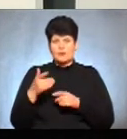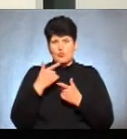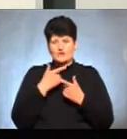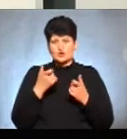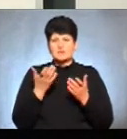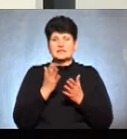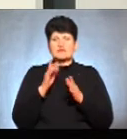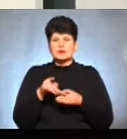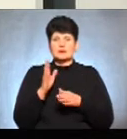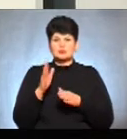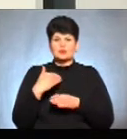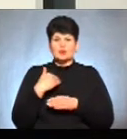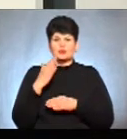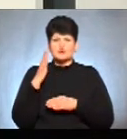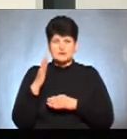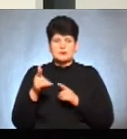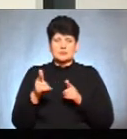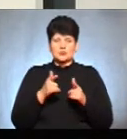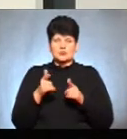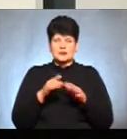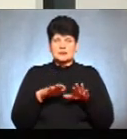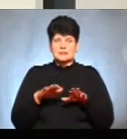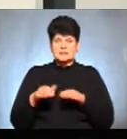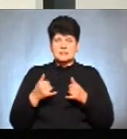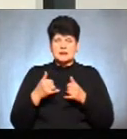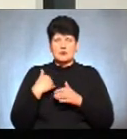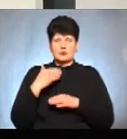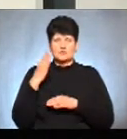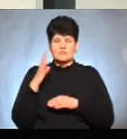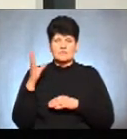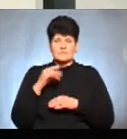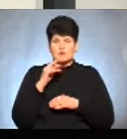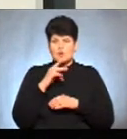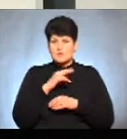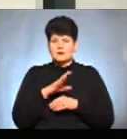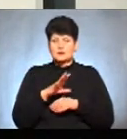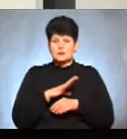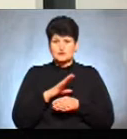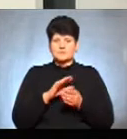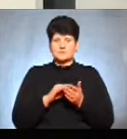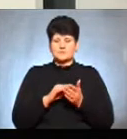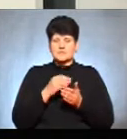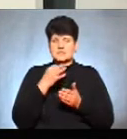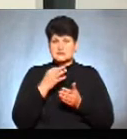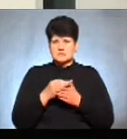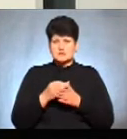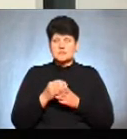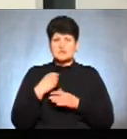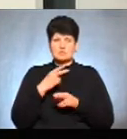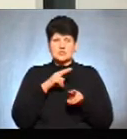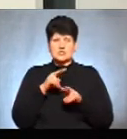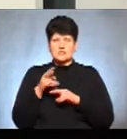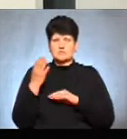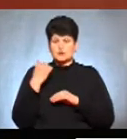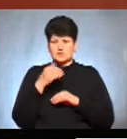вони будуть голосувати, підготувати, власне, місця для голосування. Всі помилки, які були вказані, значить, спостерігачами на минулих